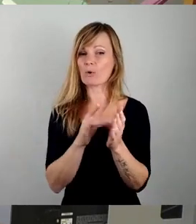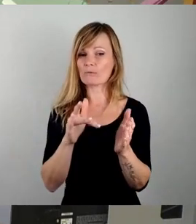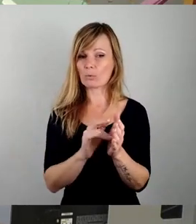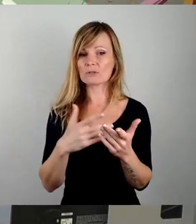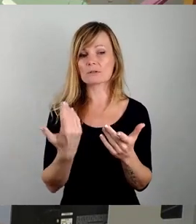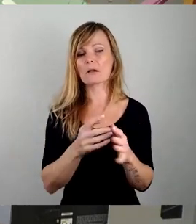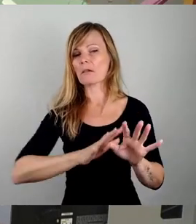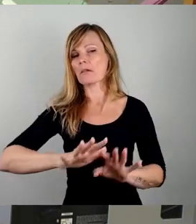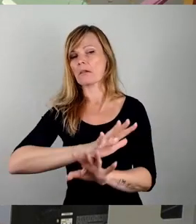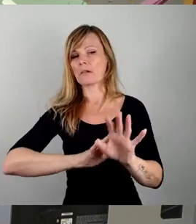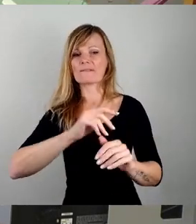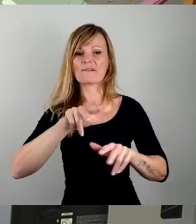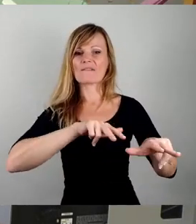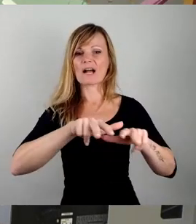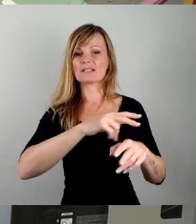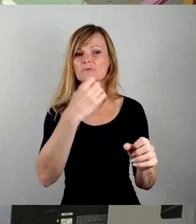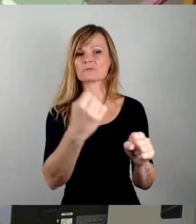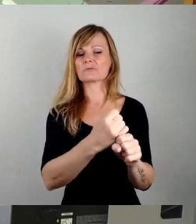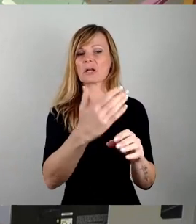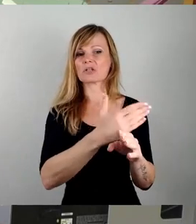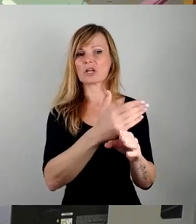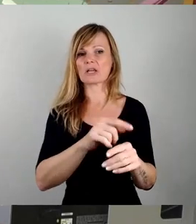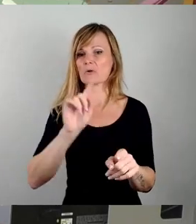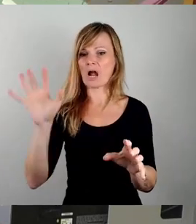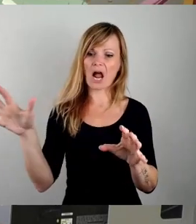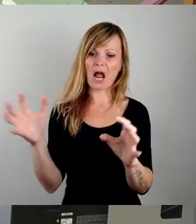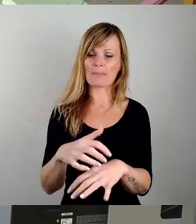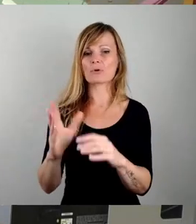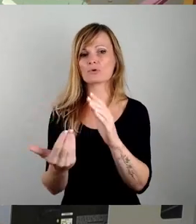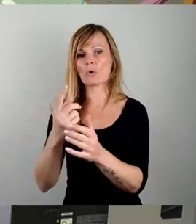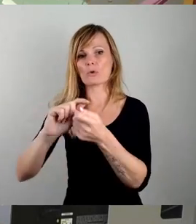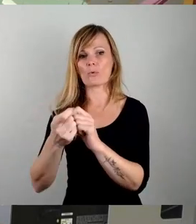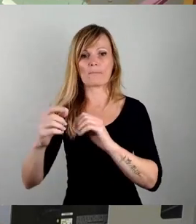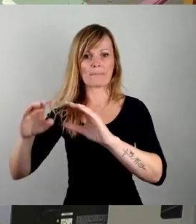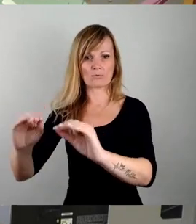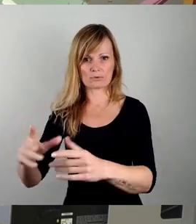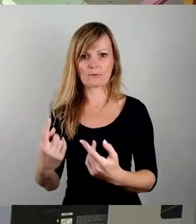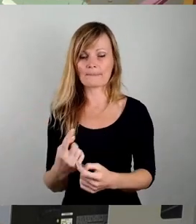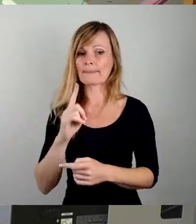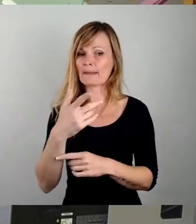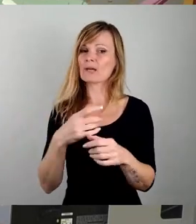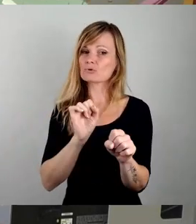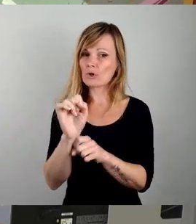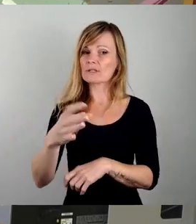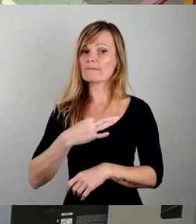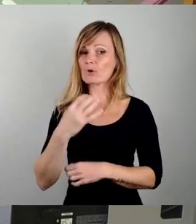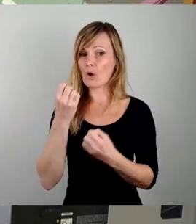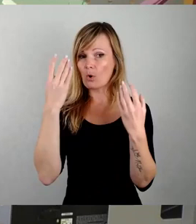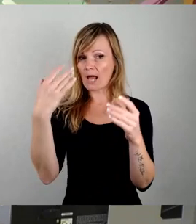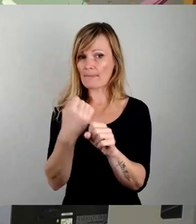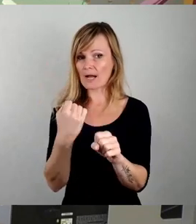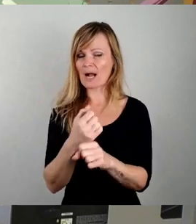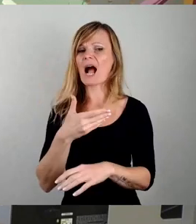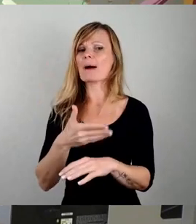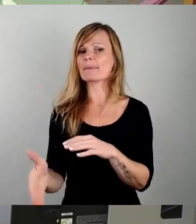undurchsichtigen Verwaltungsentscheidung umgenutzt werden. Aber wir müssen auch trotzdem uns klar machen, was würde denn eine Ablehnung